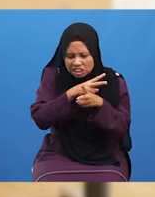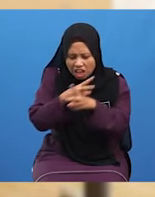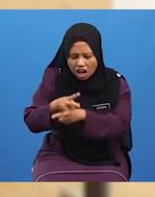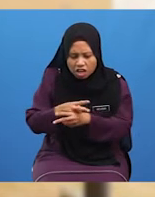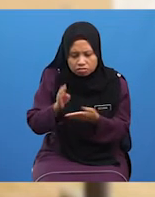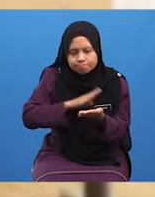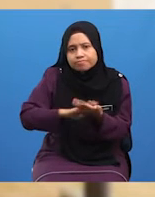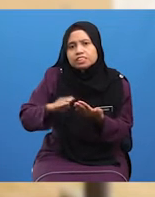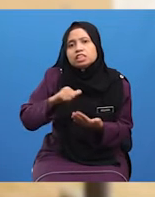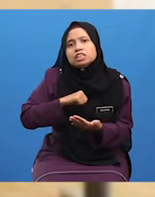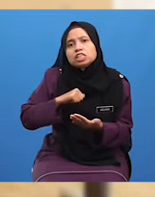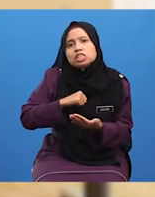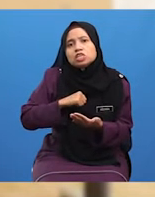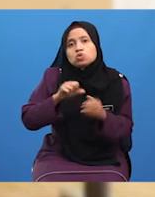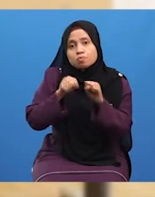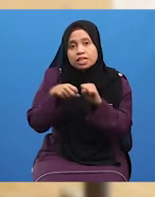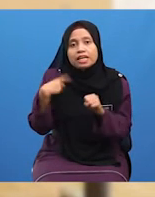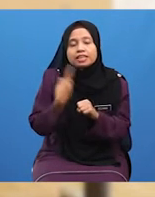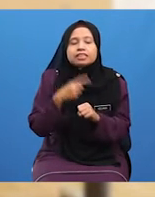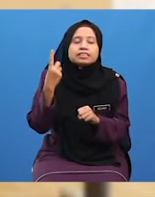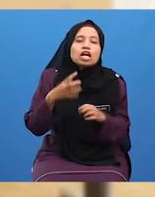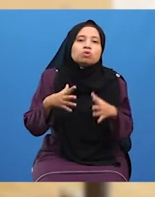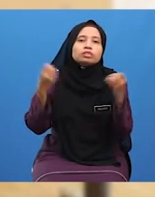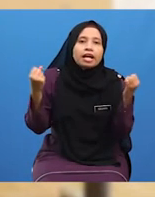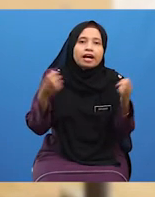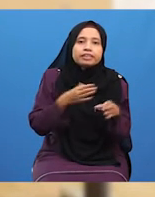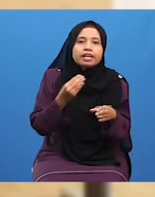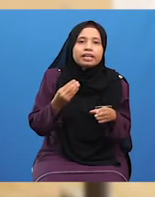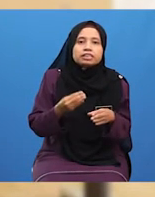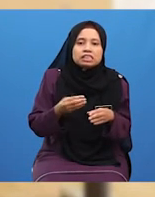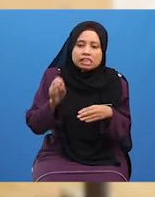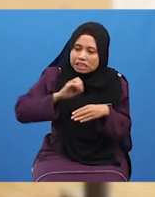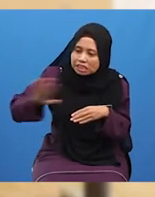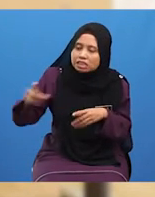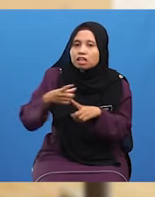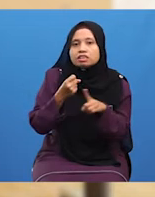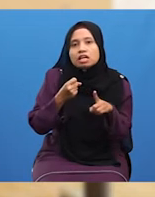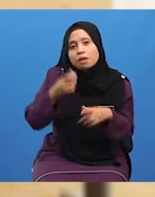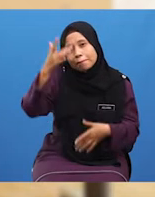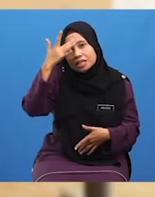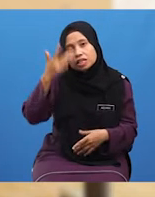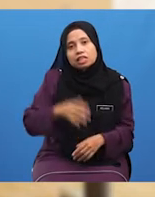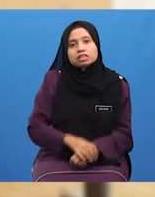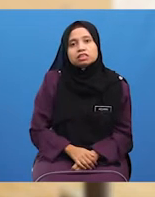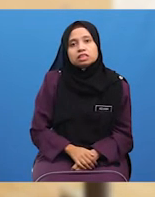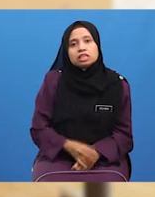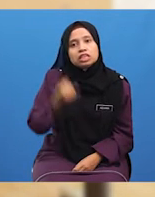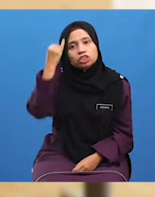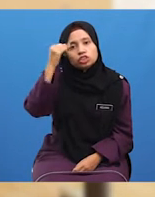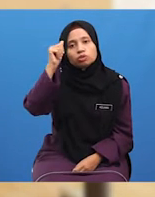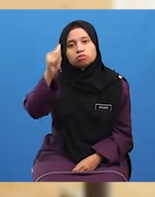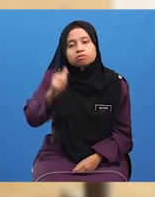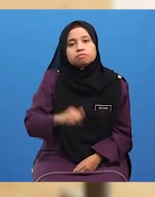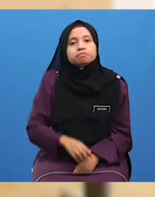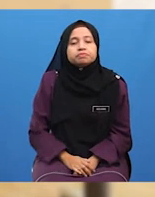Kebersihan Diri Supaya Kita Sentiasa Sehat Dan Terhindar Daripada Sebarang Penyakit Insya